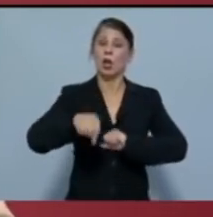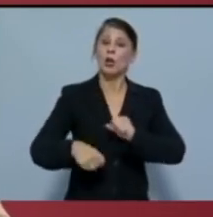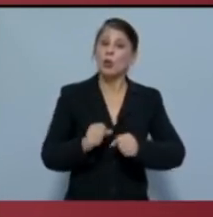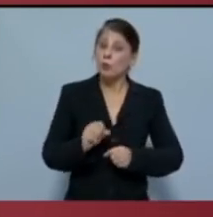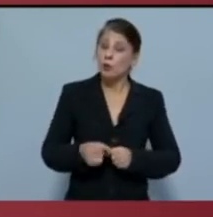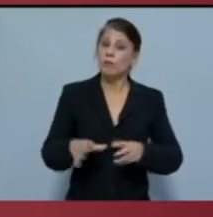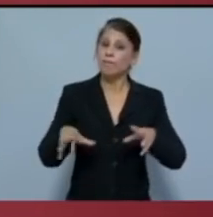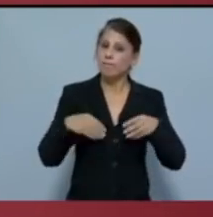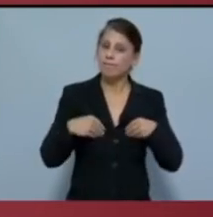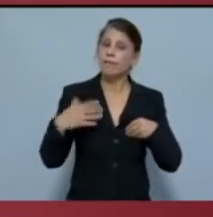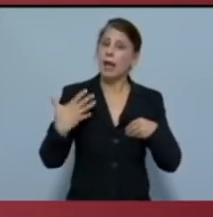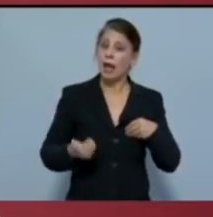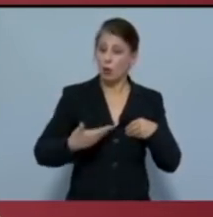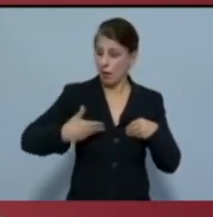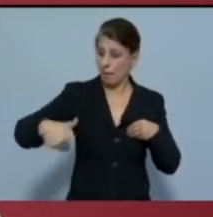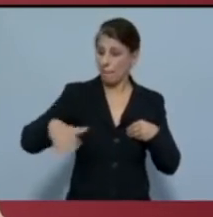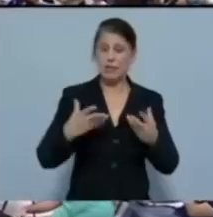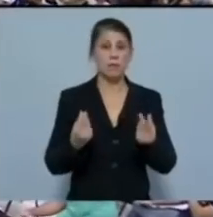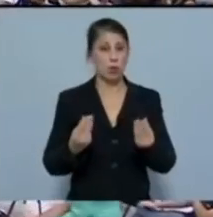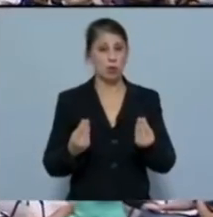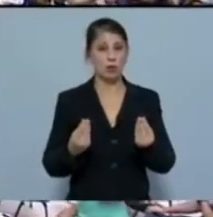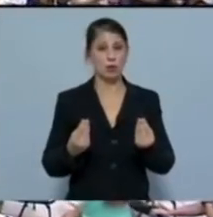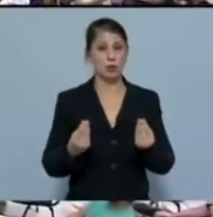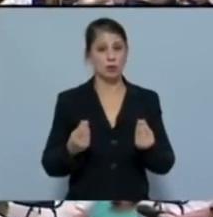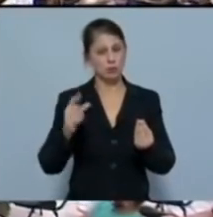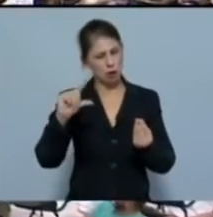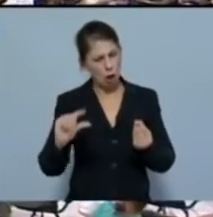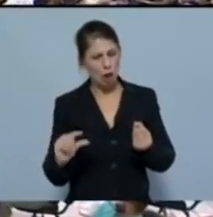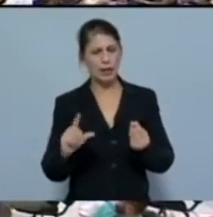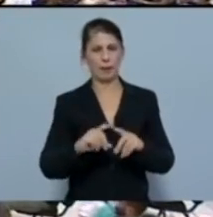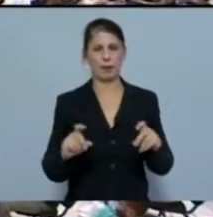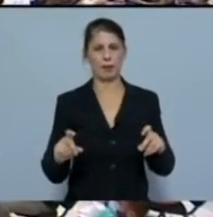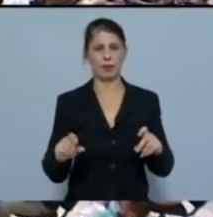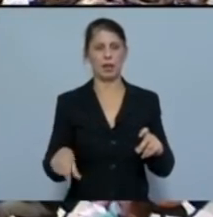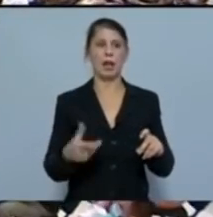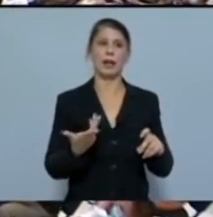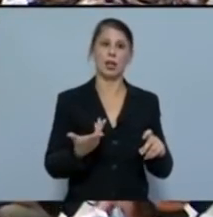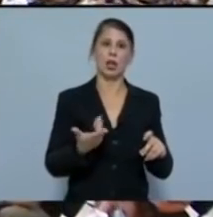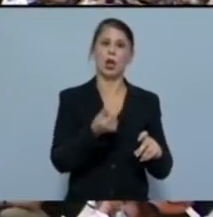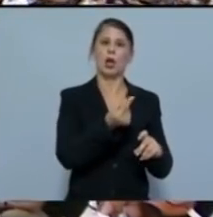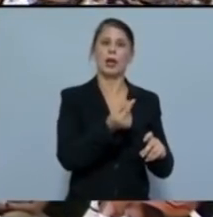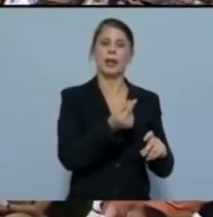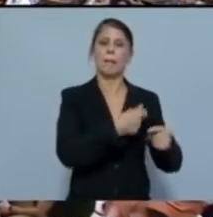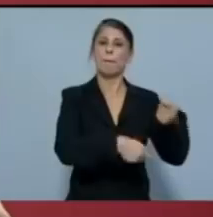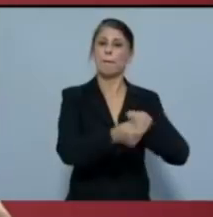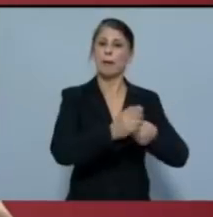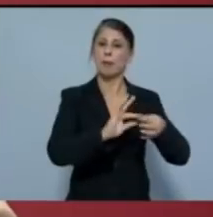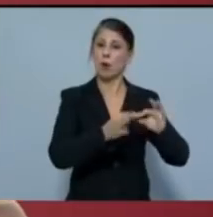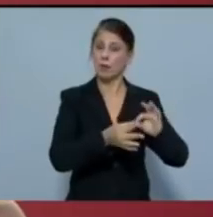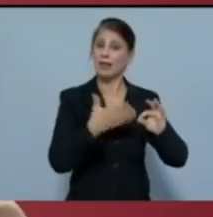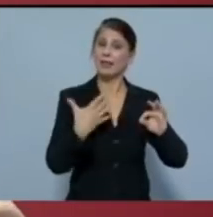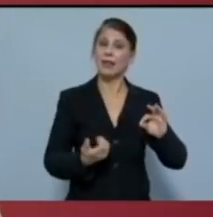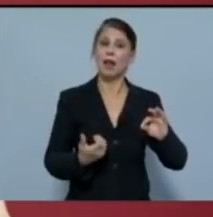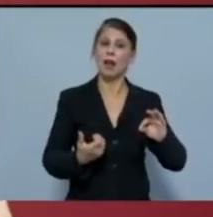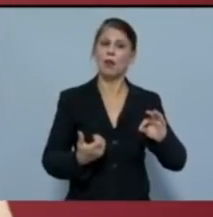πως το να έχουμε εμείς οι πολλοί όλο και λιγότερα, ενώ μια χούφτα επιχειρηματικών ομήλων να έχουν